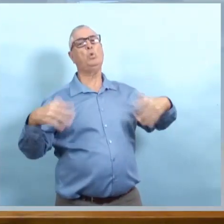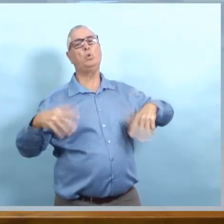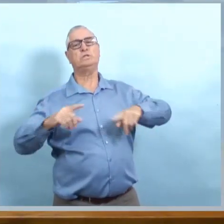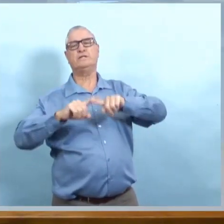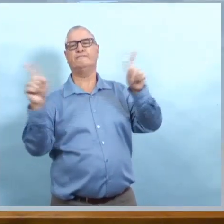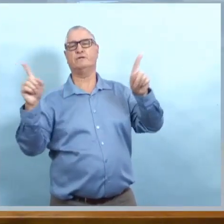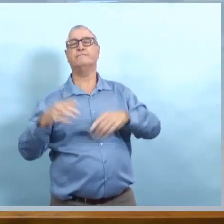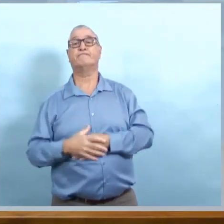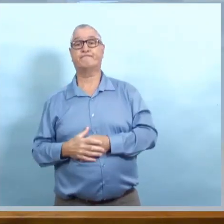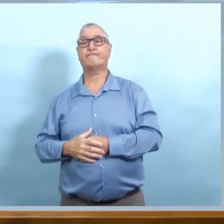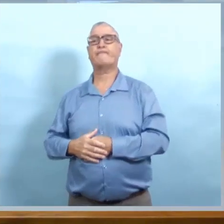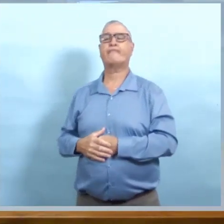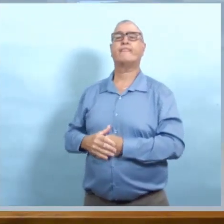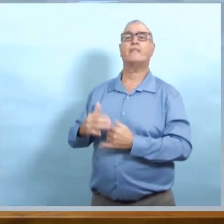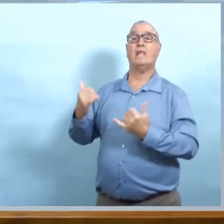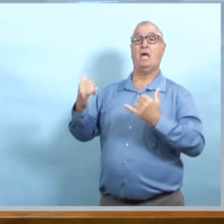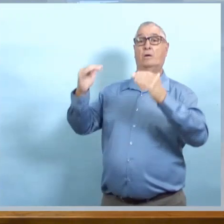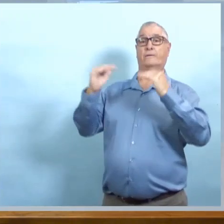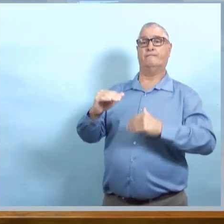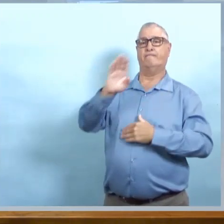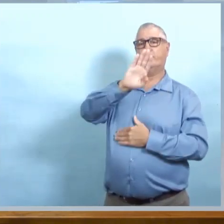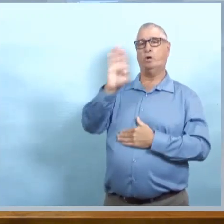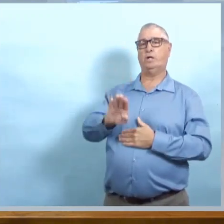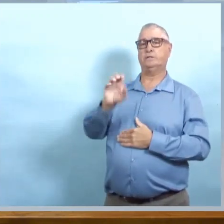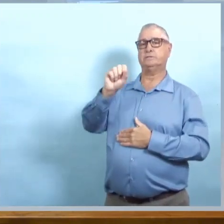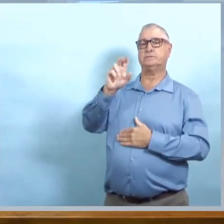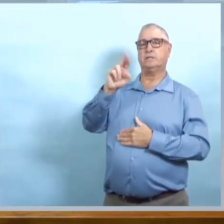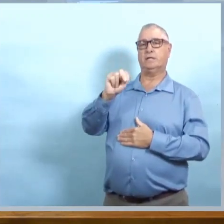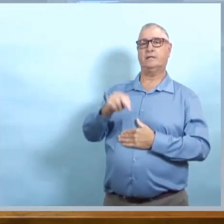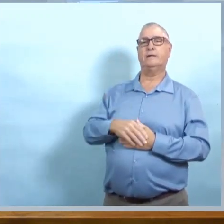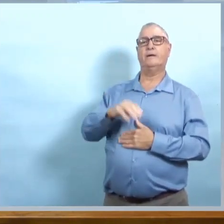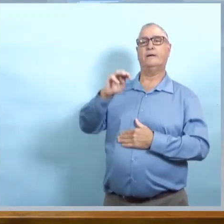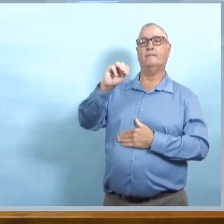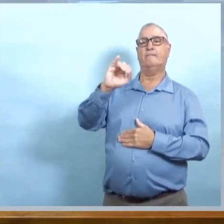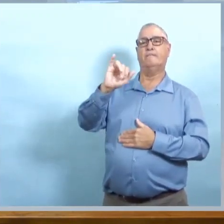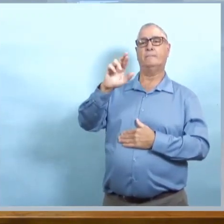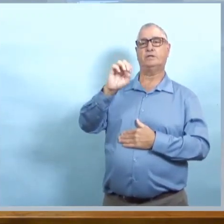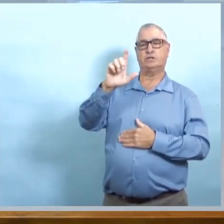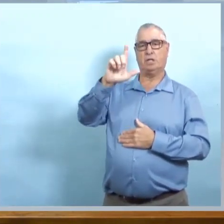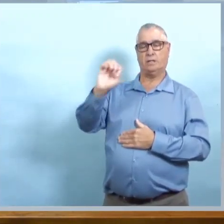que ces sept récents cas sont tous liés, sont tous des proches contacts.